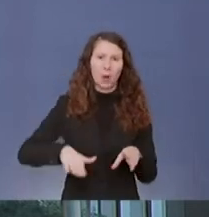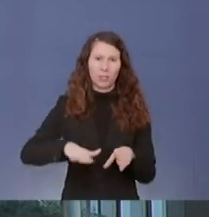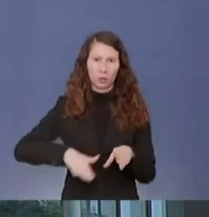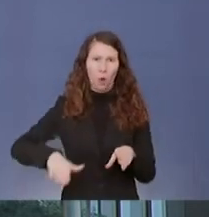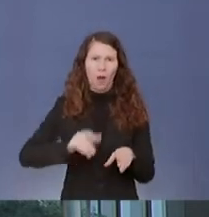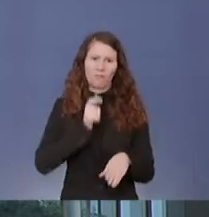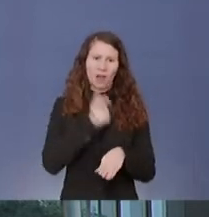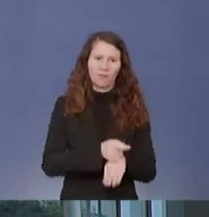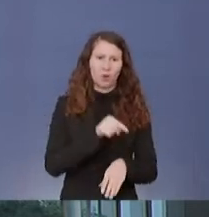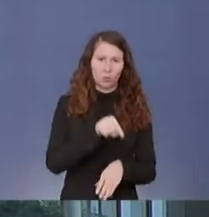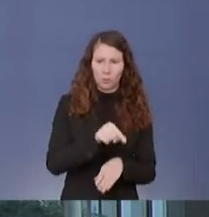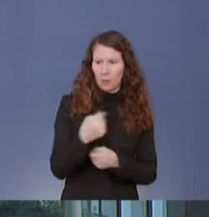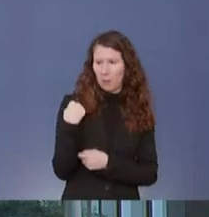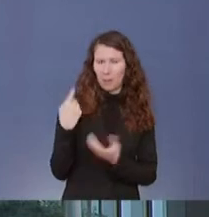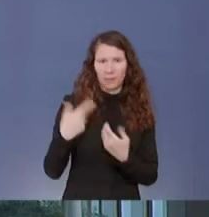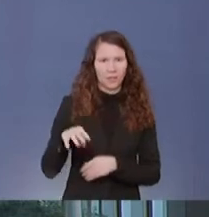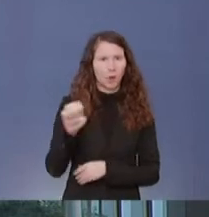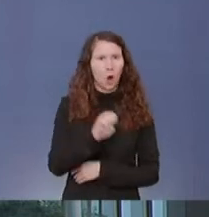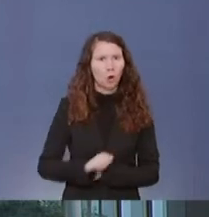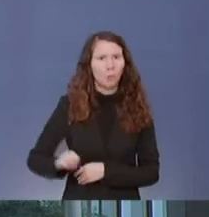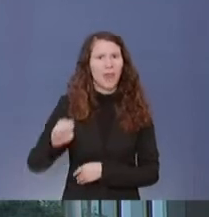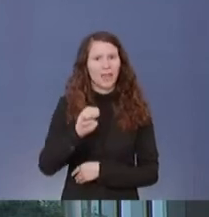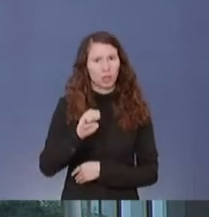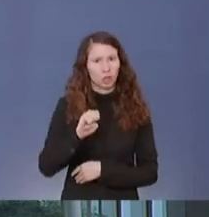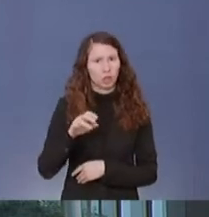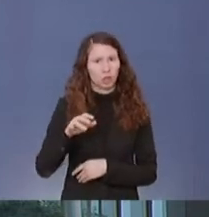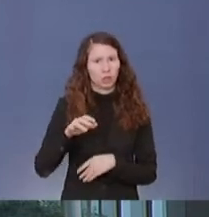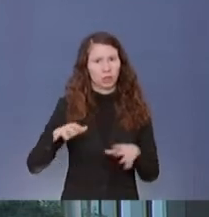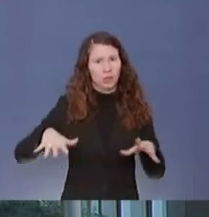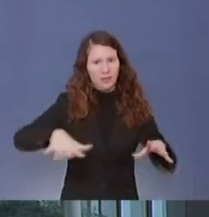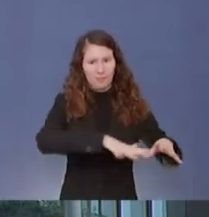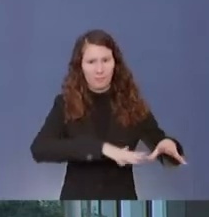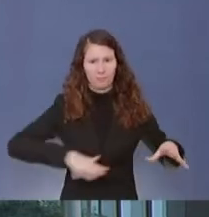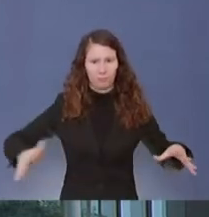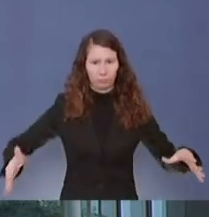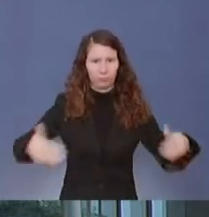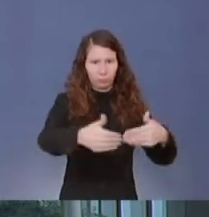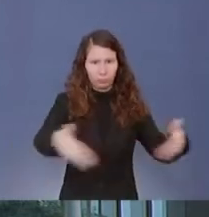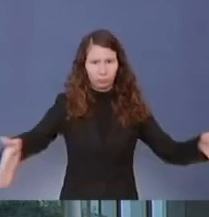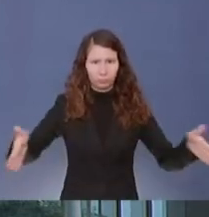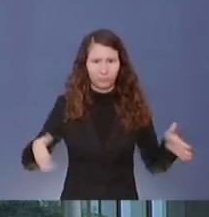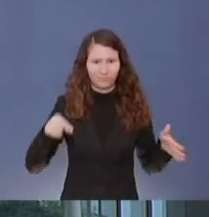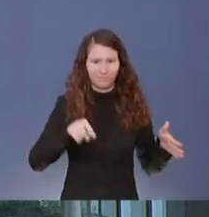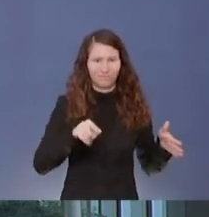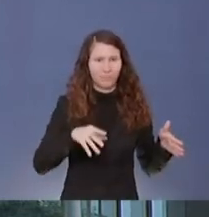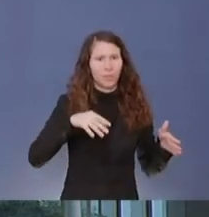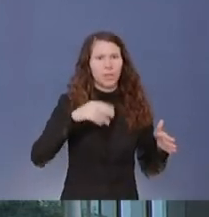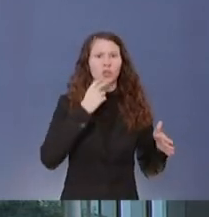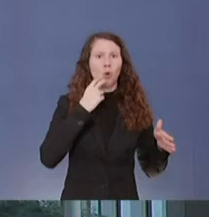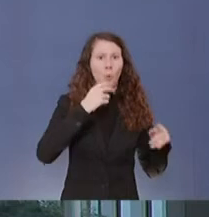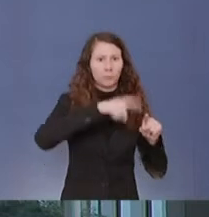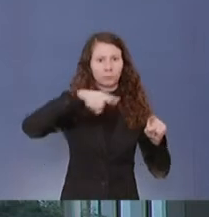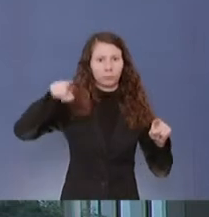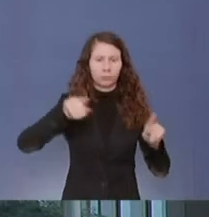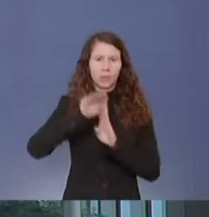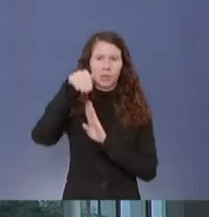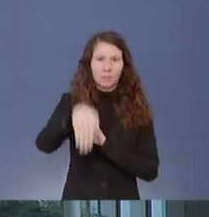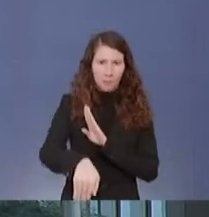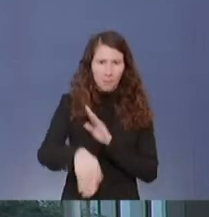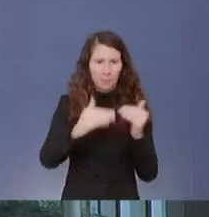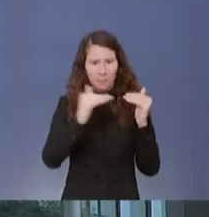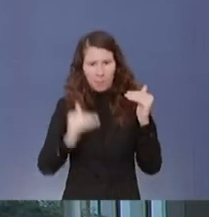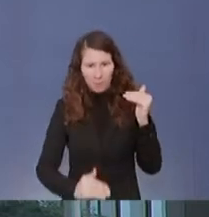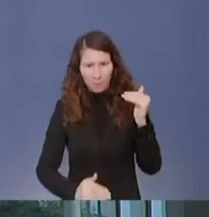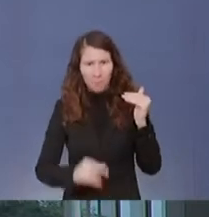Frequenzabfall im europäischen Stromnetz vom Freitag zur Kenntnis genommen? Und falls ja, wie beurteilt die Bundesregierung dieses Ereignis?